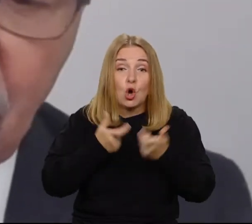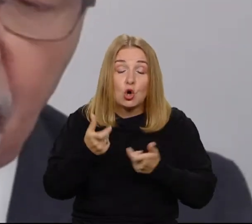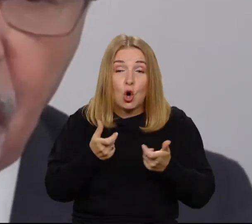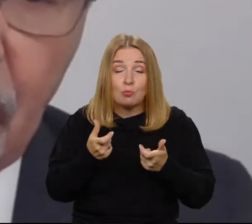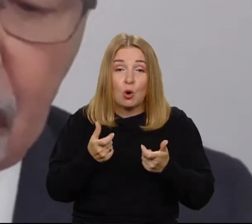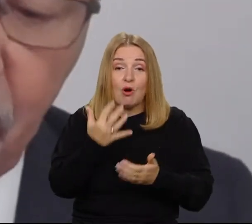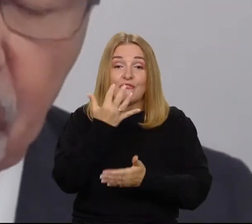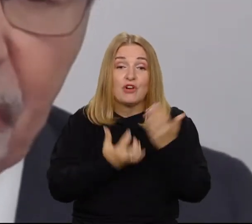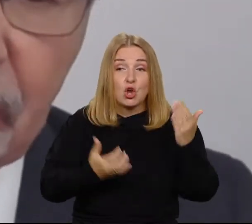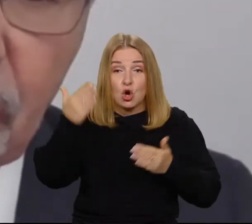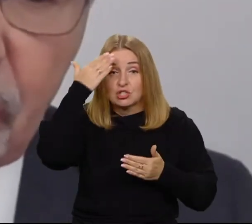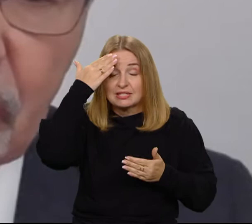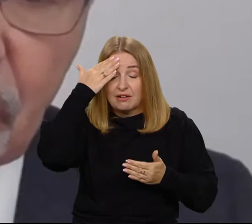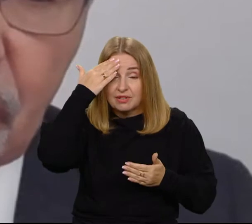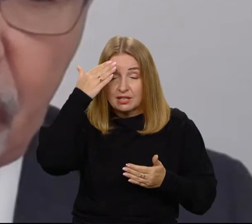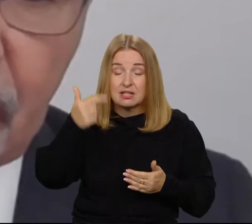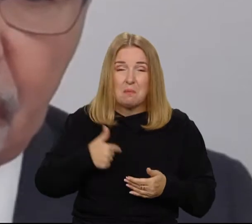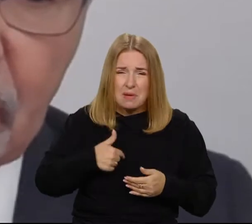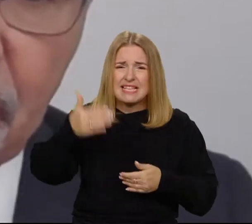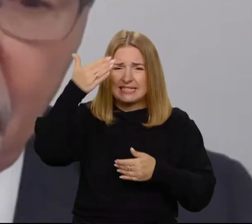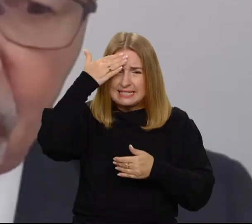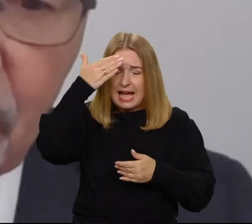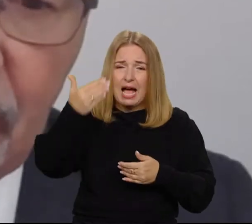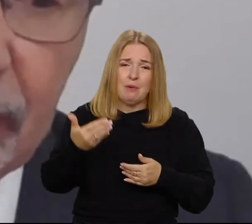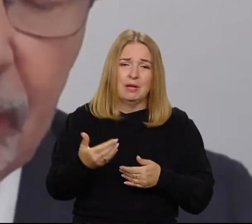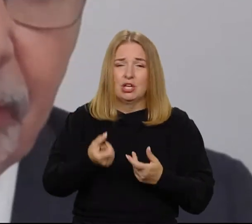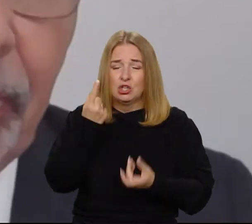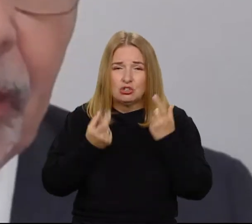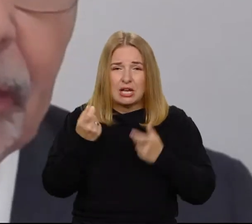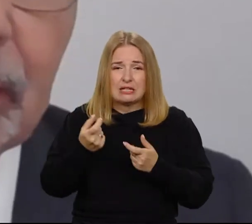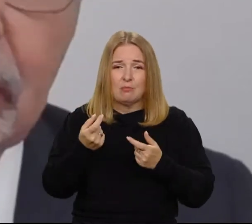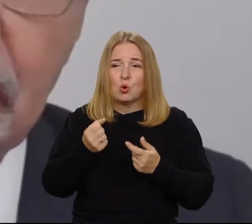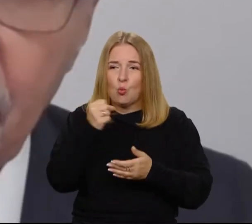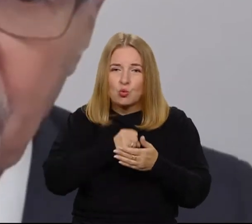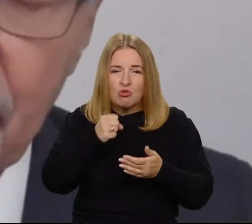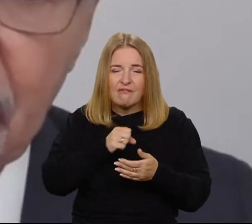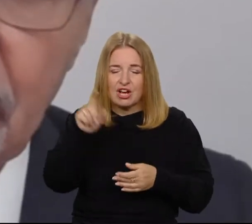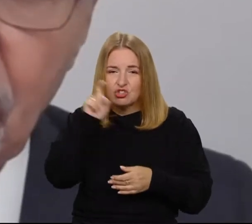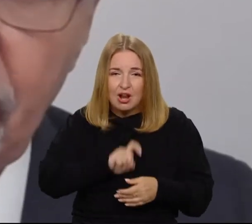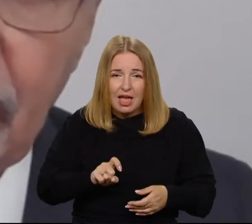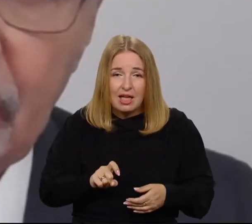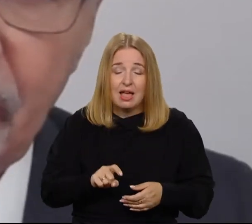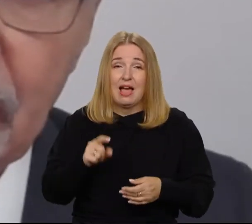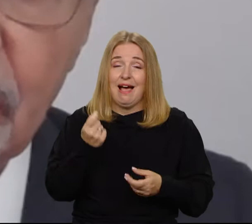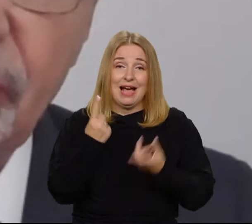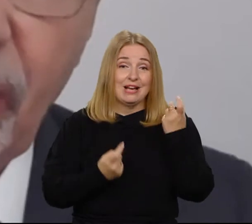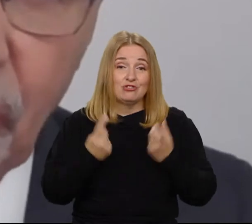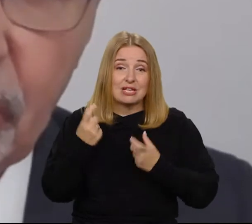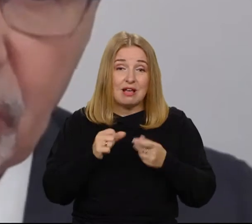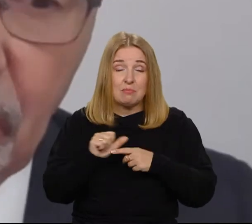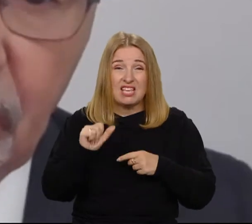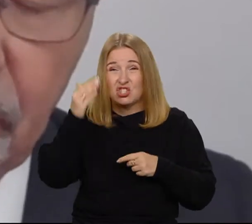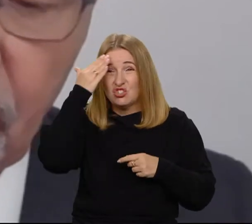będziemy stosować. Znamy przypadki stosowania tej wiedzy bardzo źle. Znamy przypadki stosowania tej wiedzy